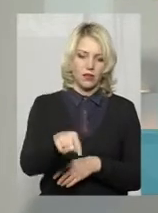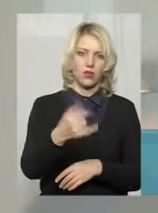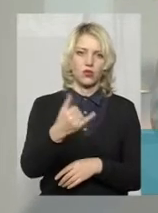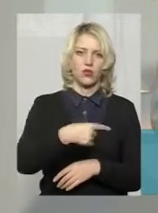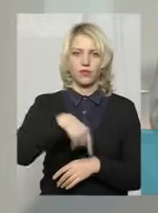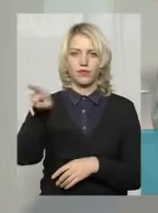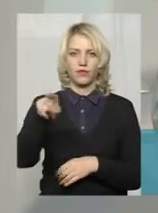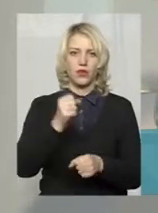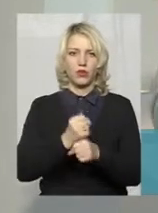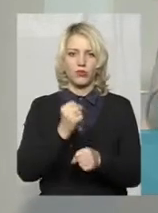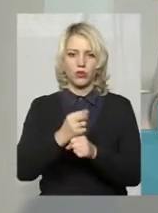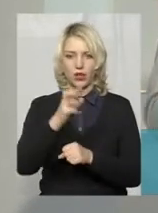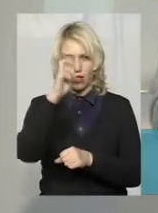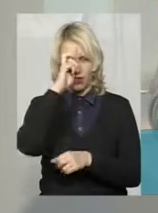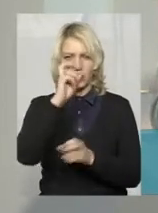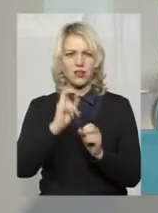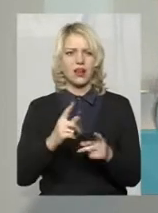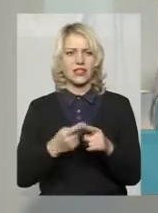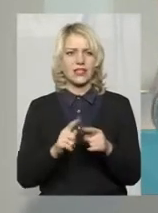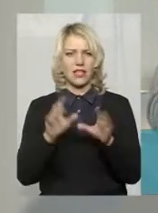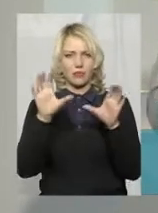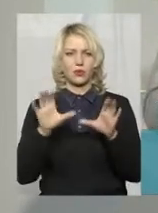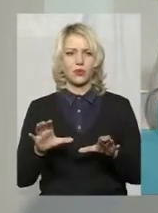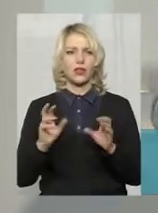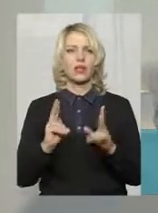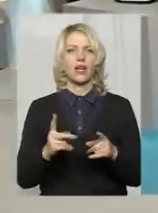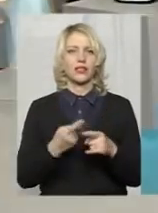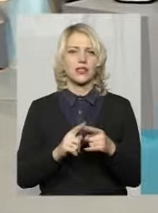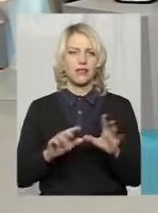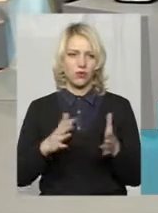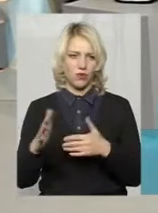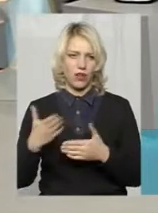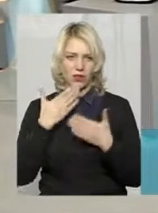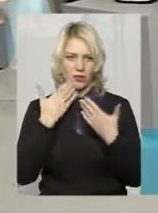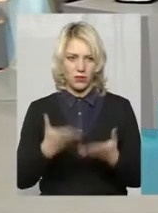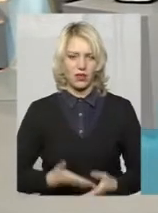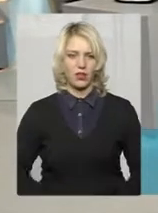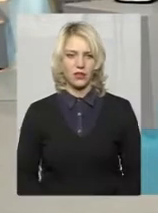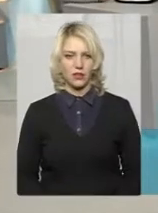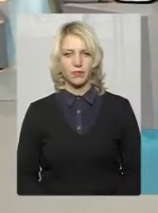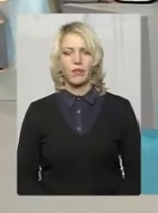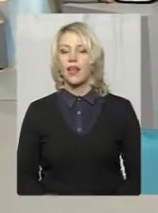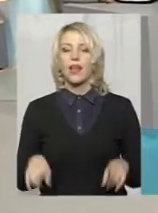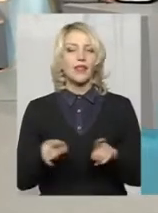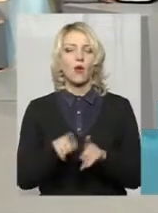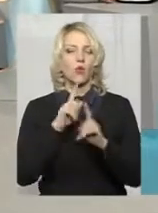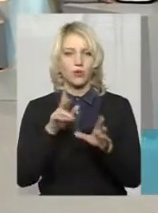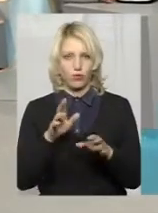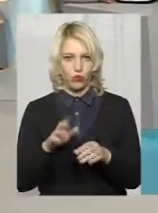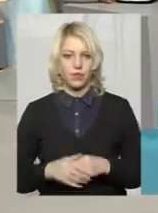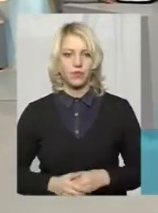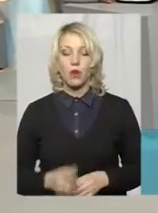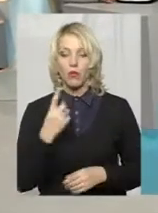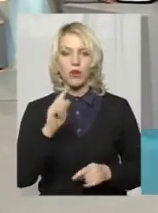ти працюєш на державу. Як це все в правовому колі відбувається? Ні, такого, звичайно, не буде. По-перше,